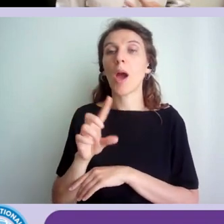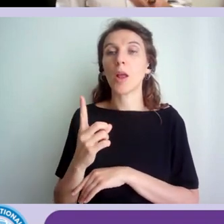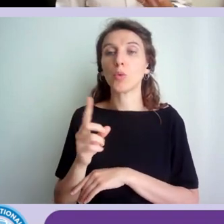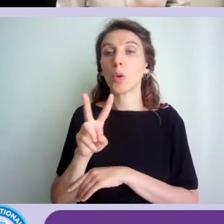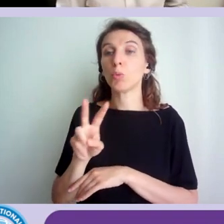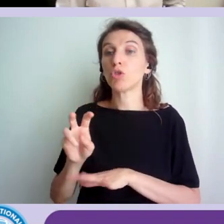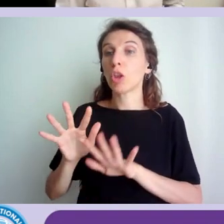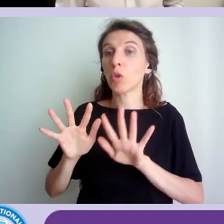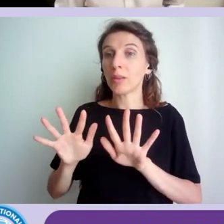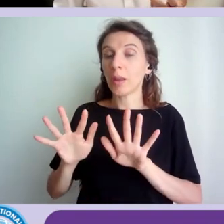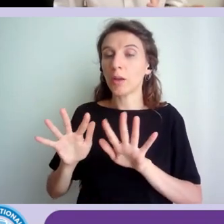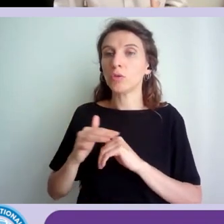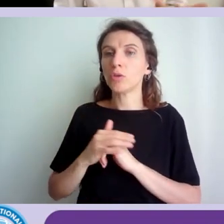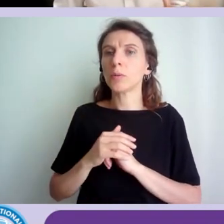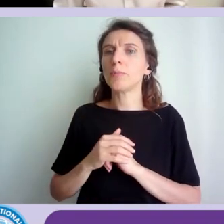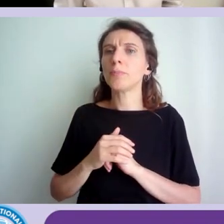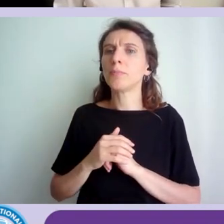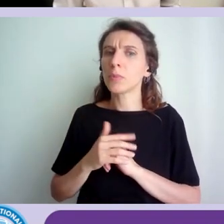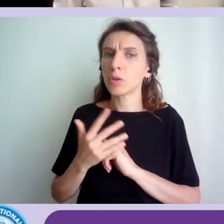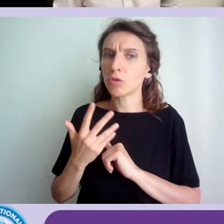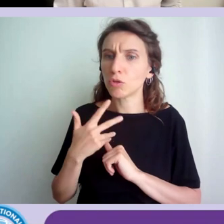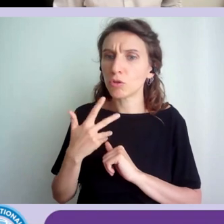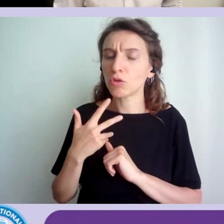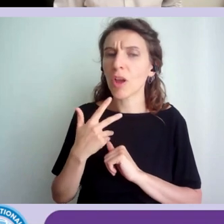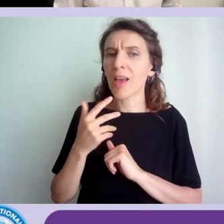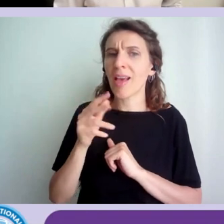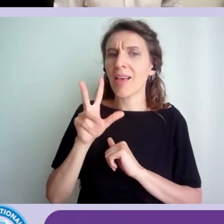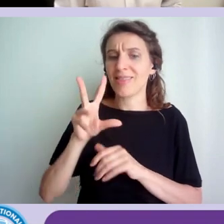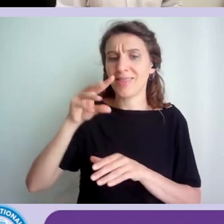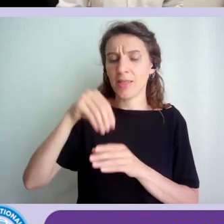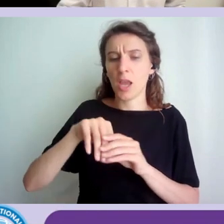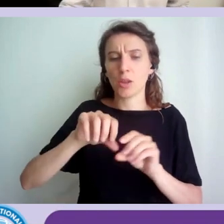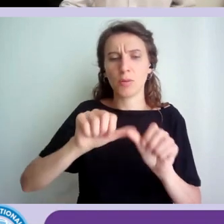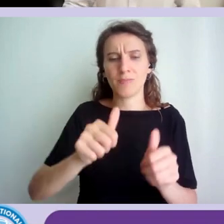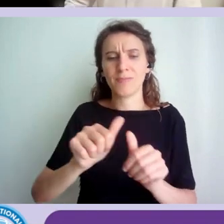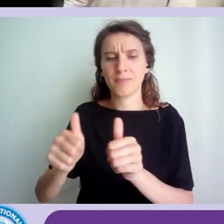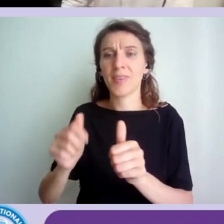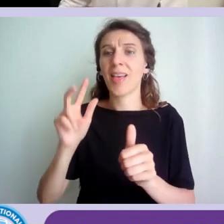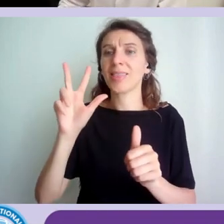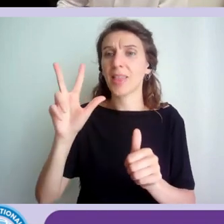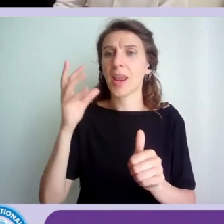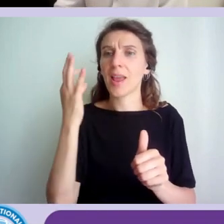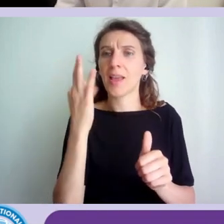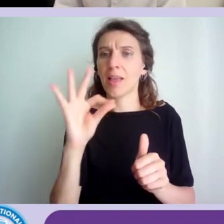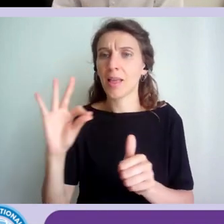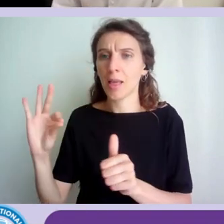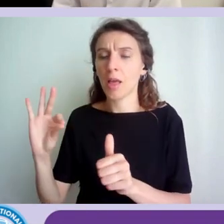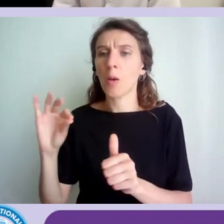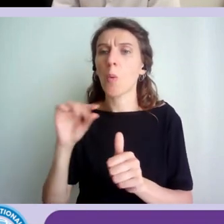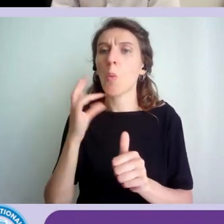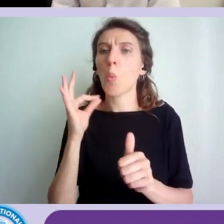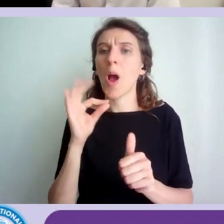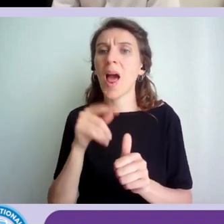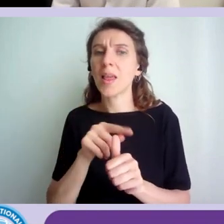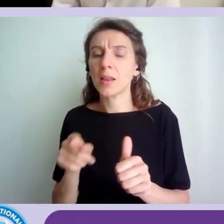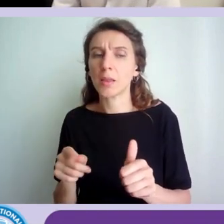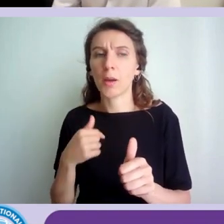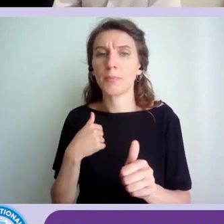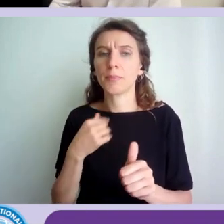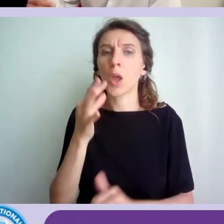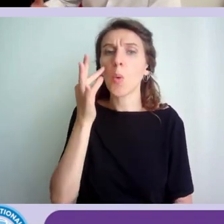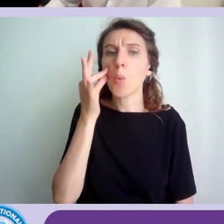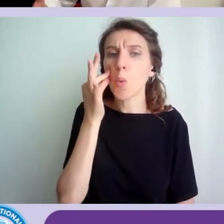che ha altre tre dimensioni di qualità. Vediamole un attimo. Quando parliamo di cosiddetta human-centered